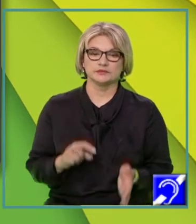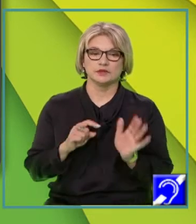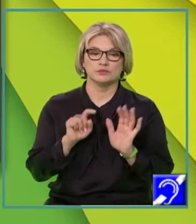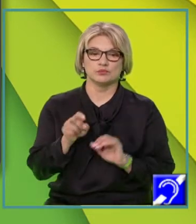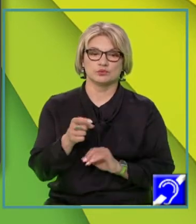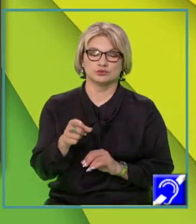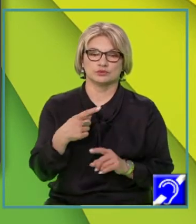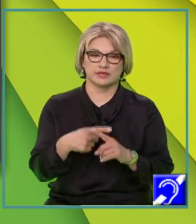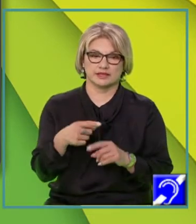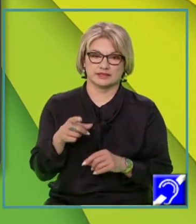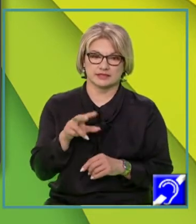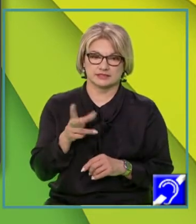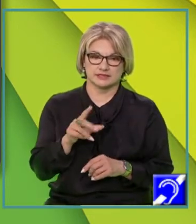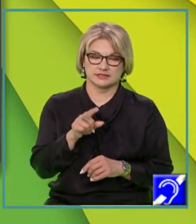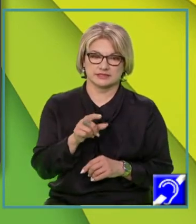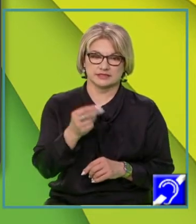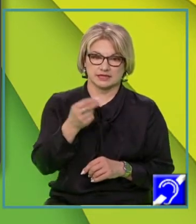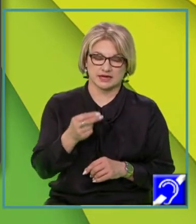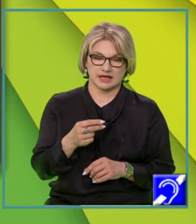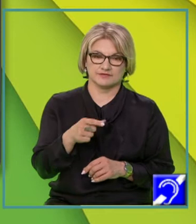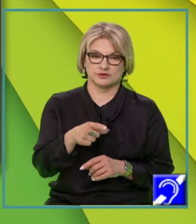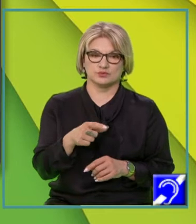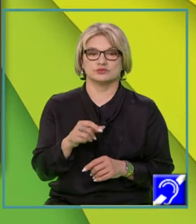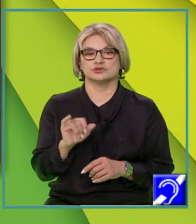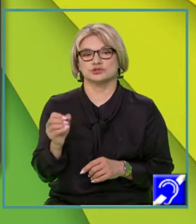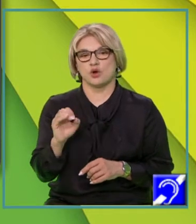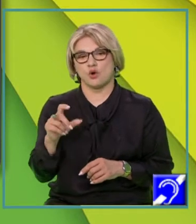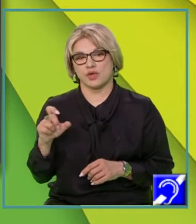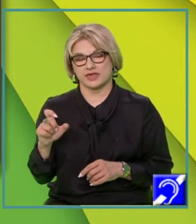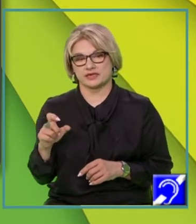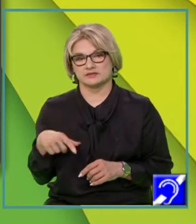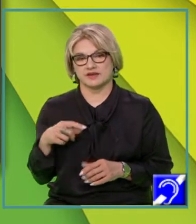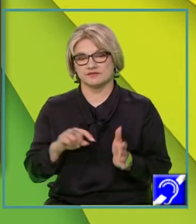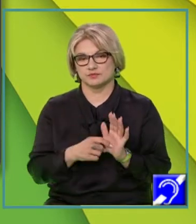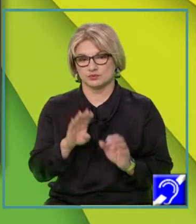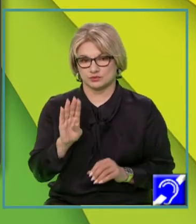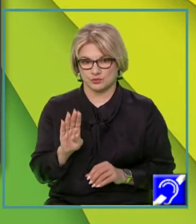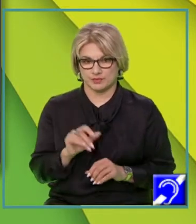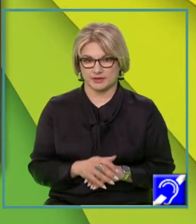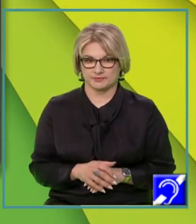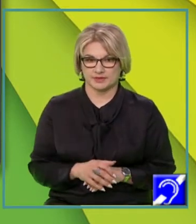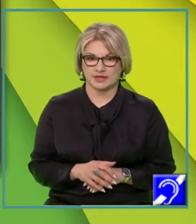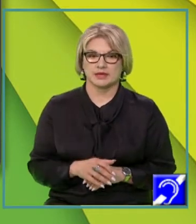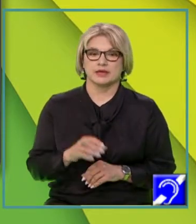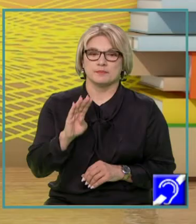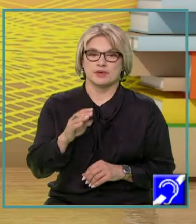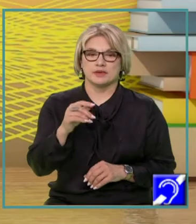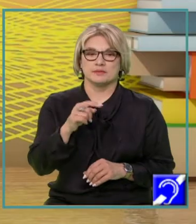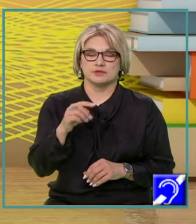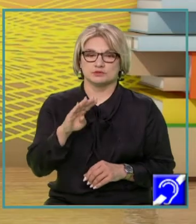intersecție dintre graficul funcției și axa OX va fi punctul B de coordonate minus B supra A și 0.